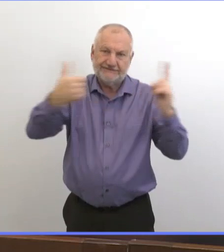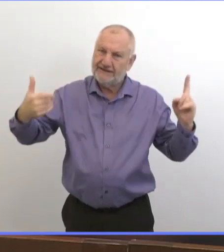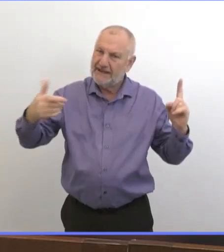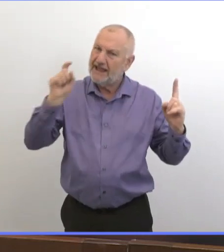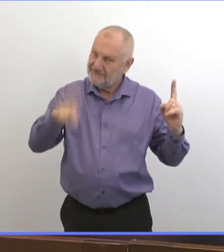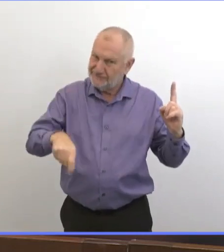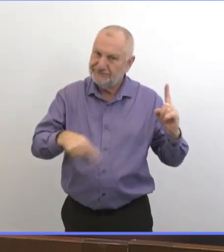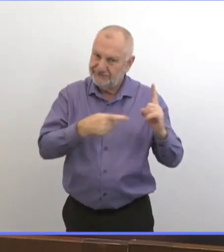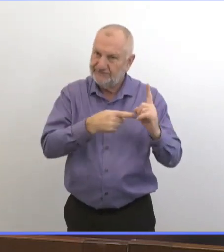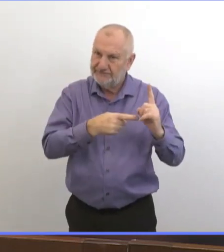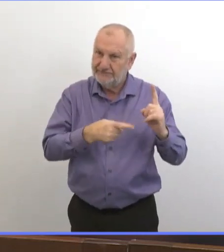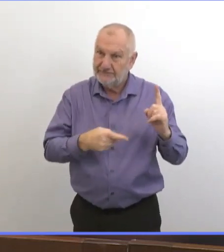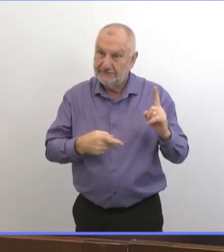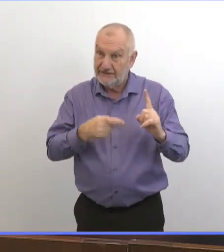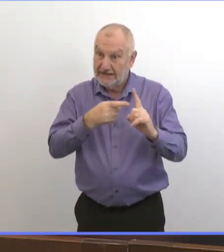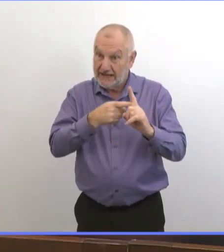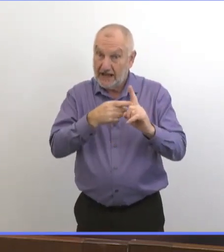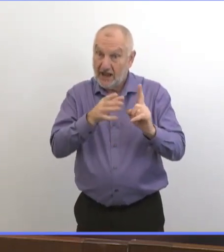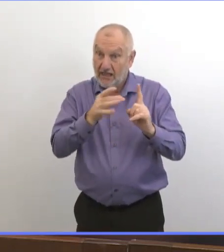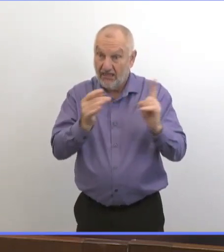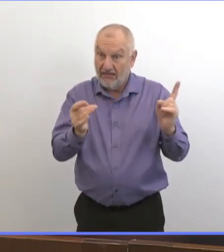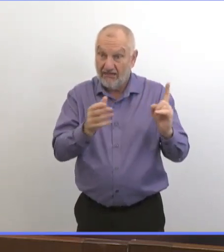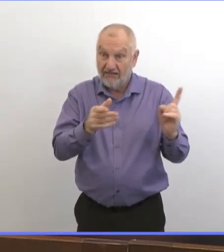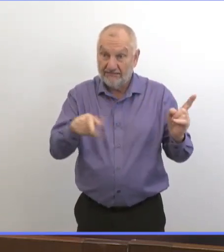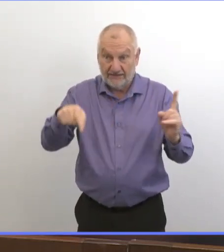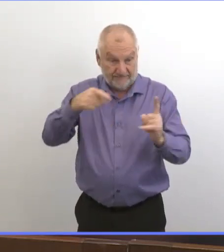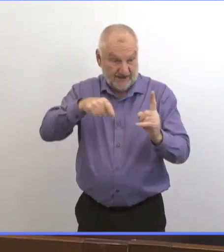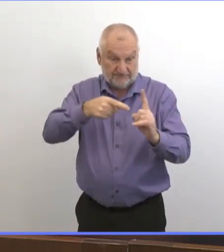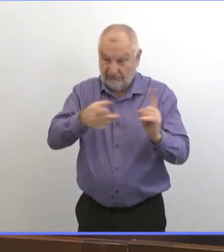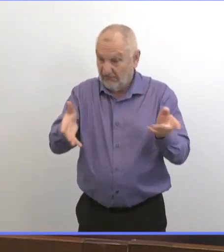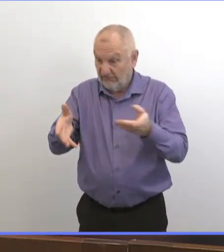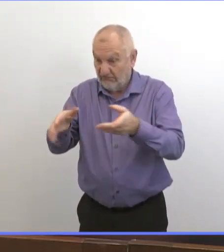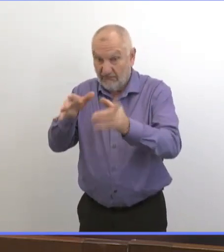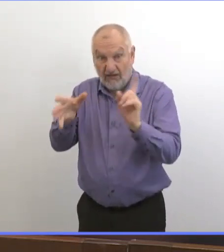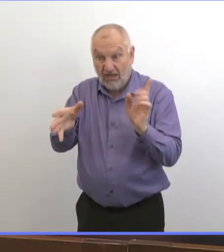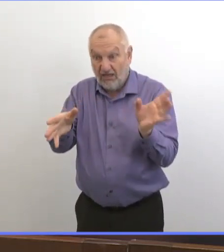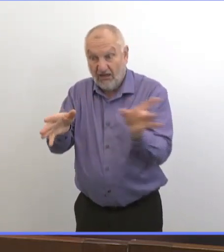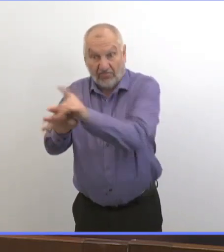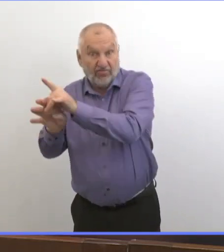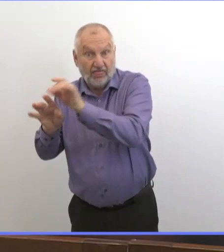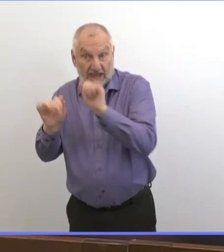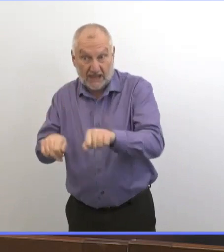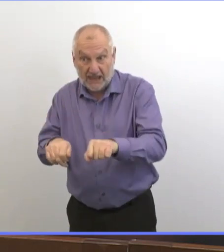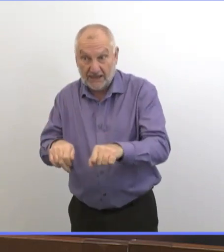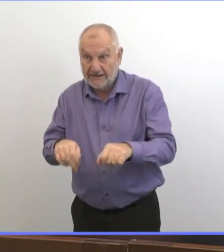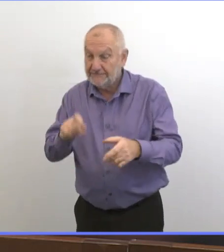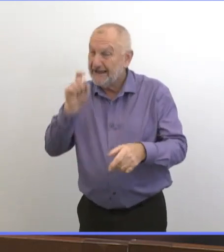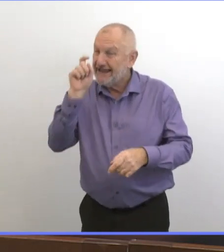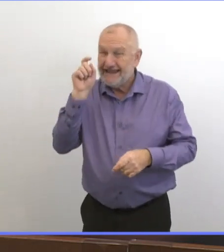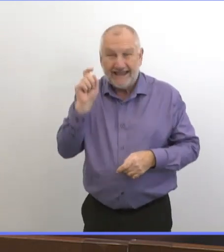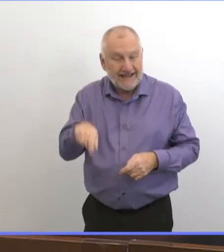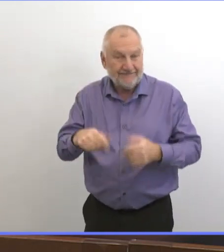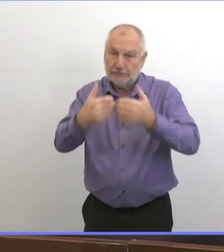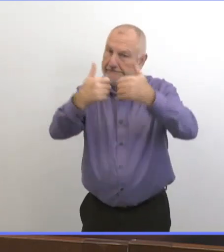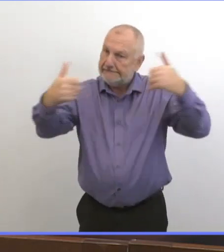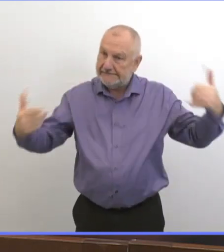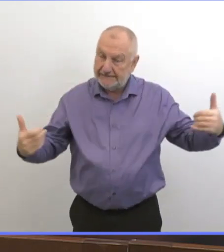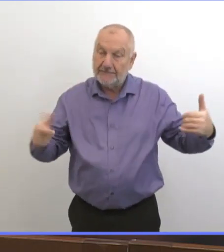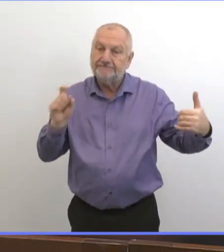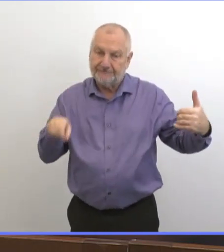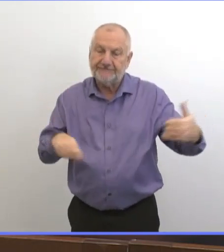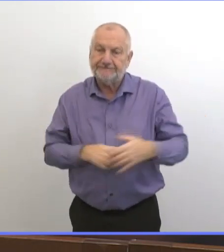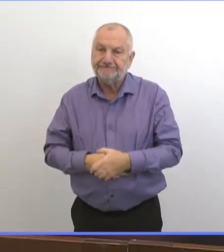sont listées comme contacts, si jamais ils deviennent un